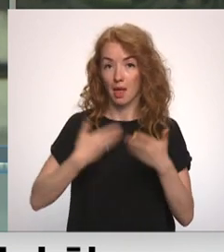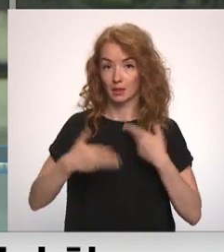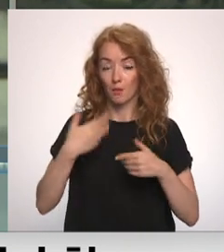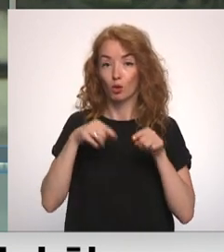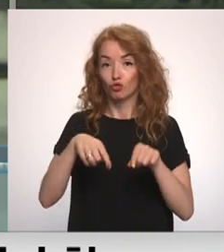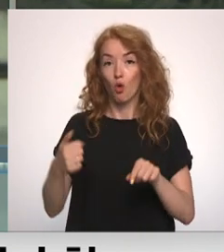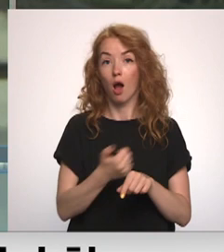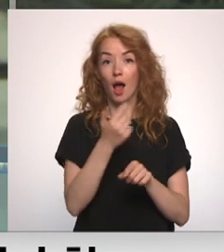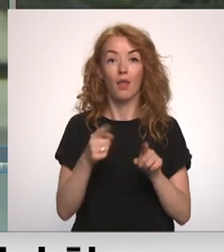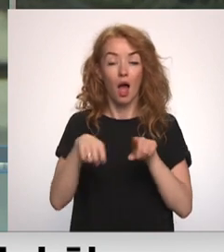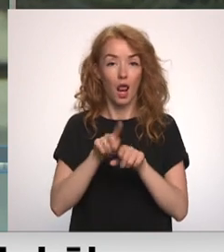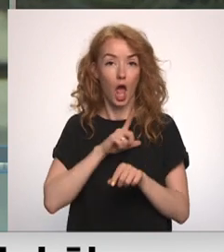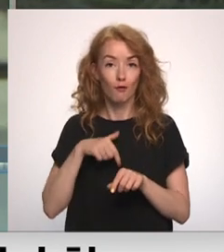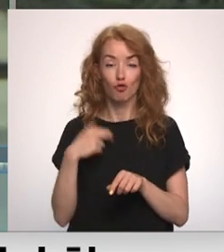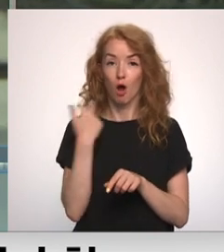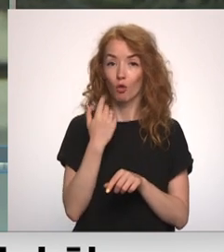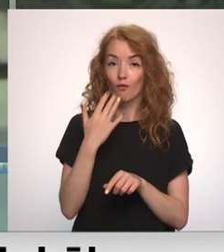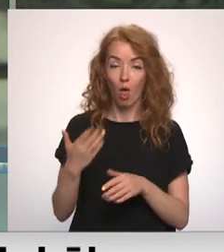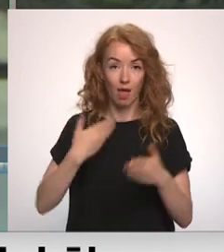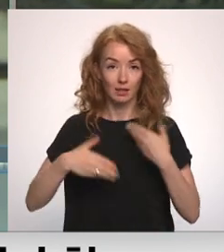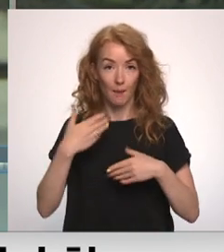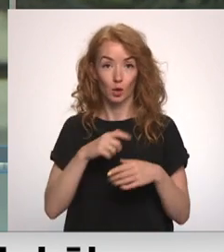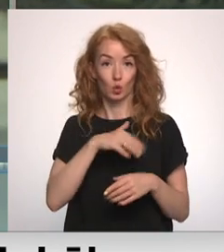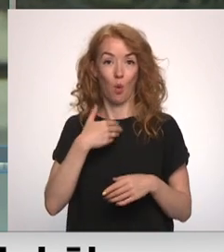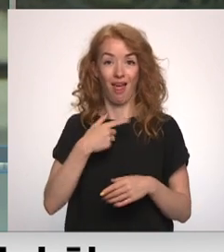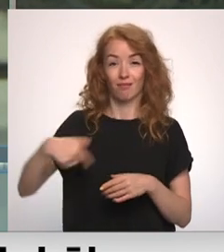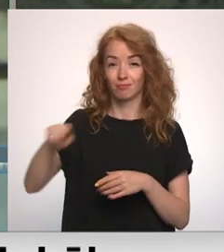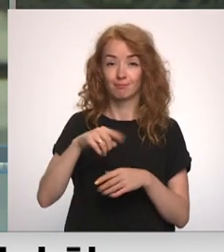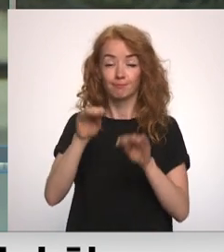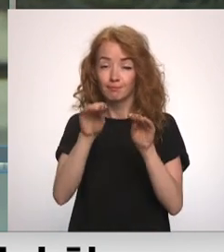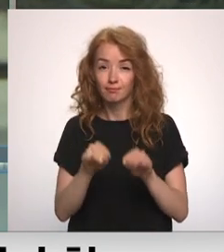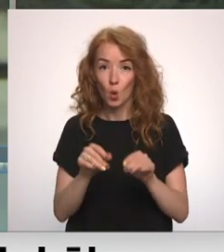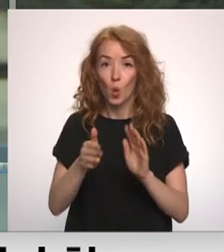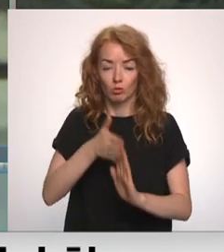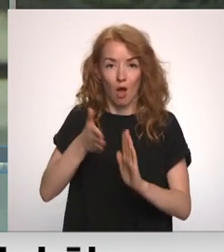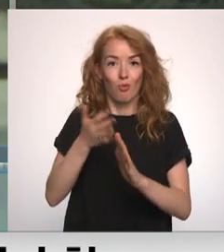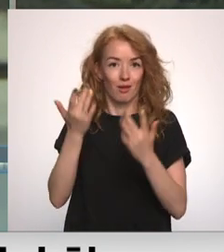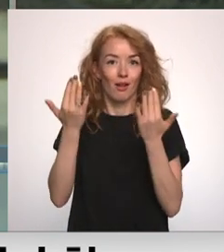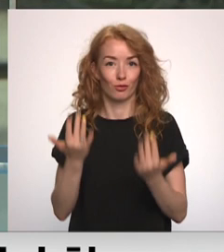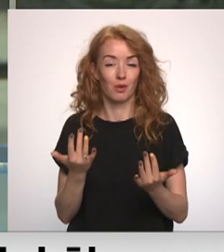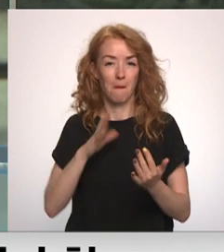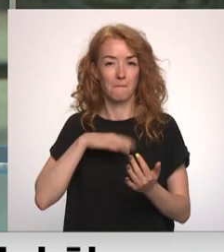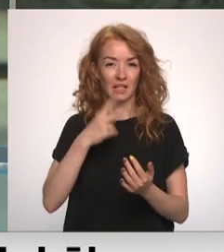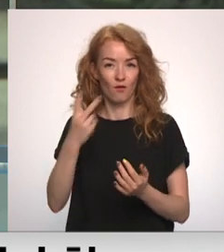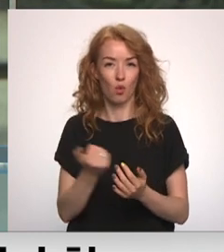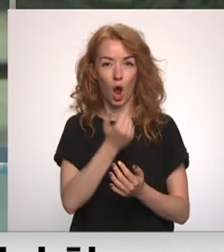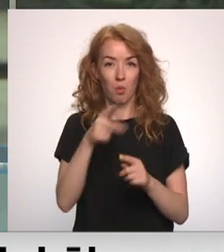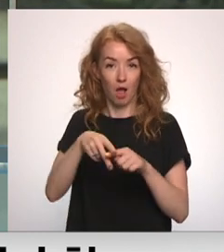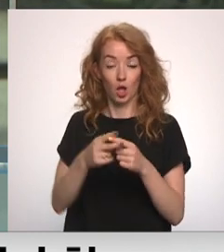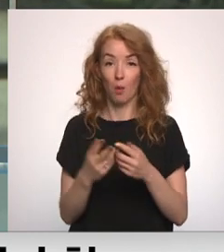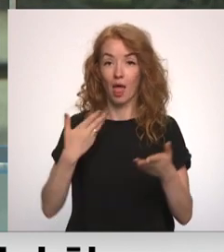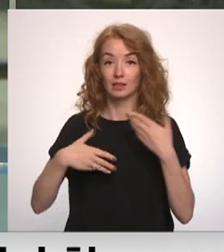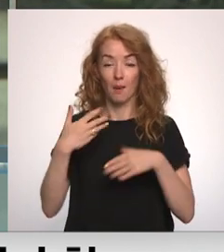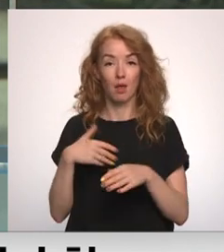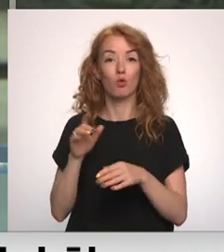Šogad arī Latviešu olodas un angļu olodas eksāmenos skolēnu rezultāti nedaudz ir uzlabojušies. Pēc divu gadu pārtraukumu eksāmenus